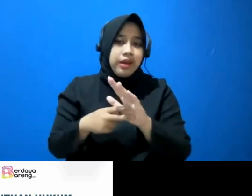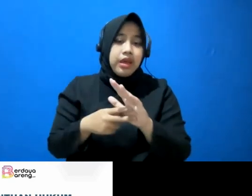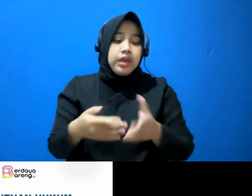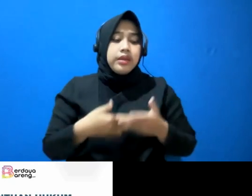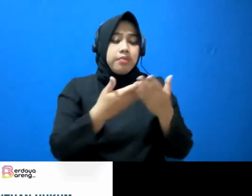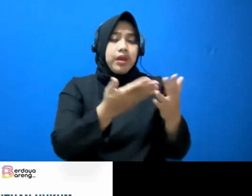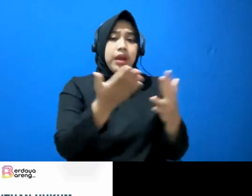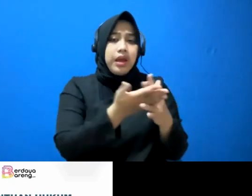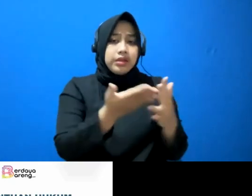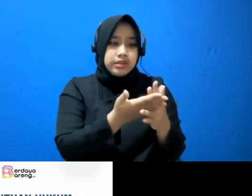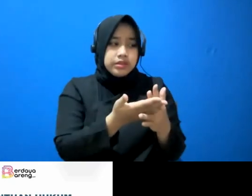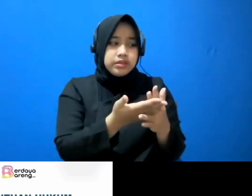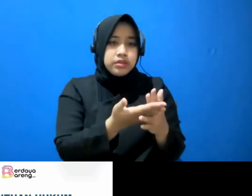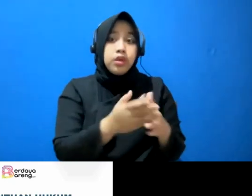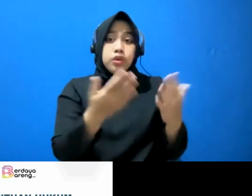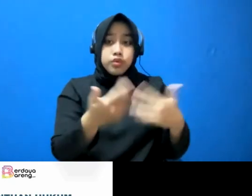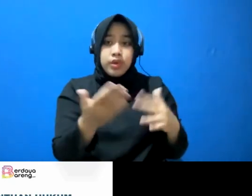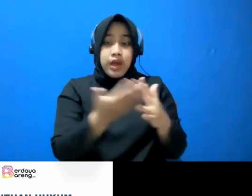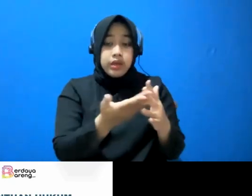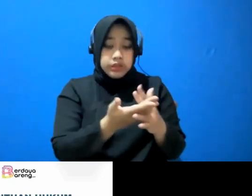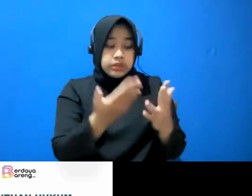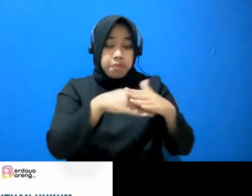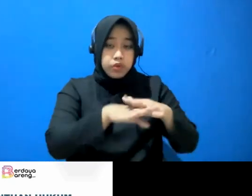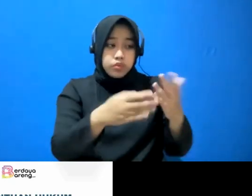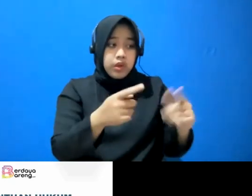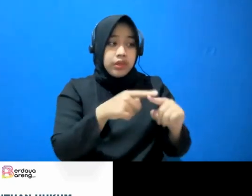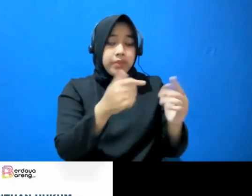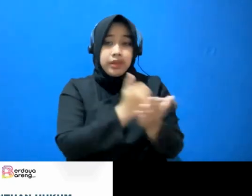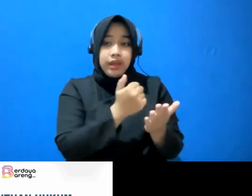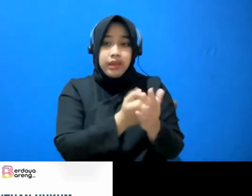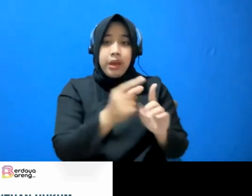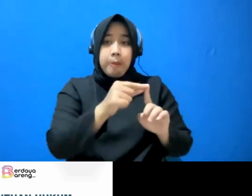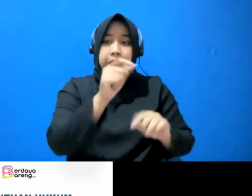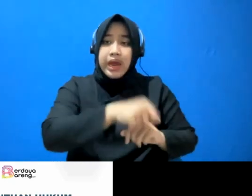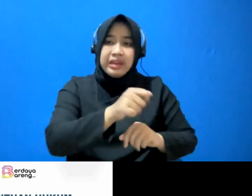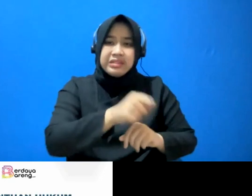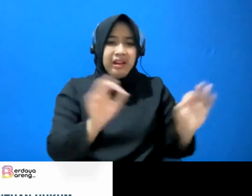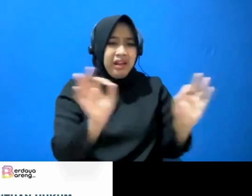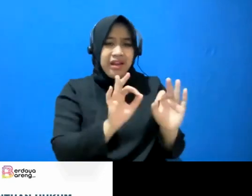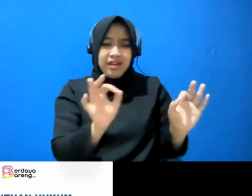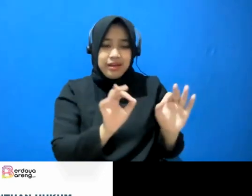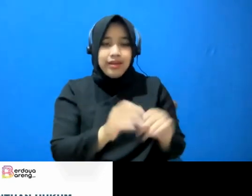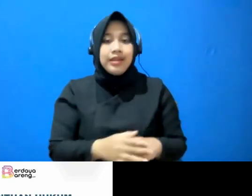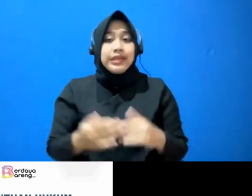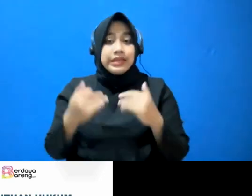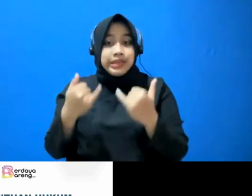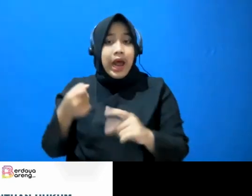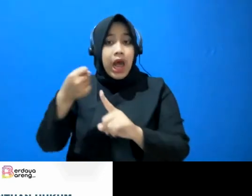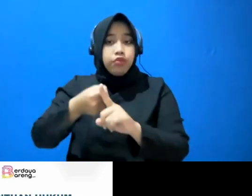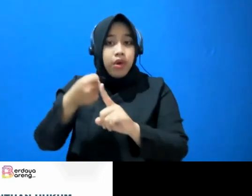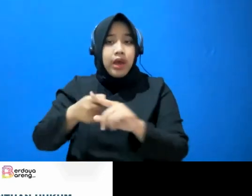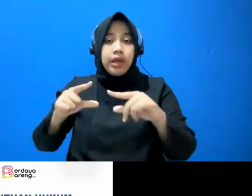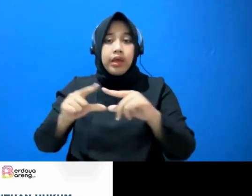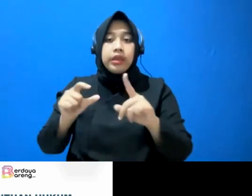begitu masuk gak ada lawyernya nah oleh karena itu para advokat yang saat ini ada ya para